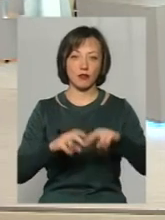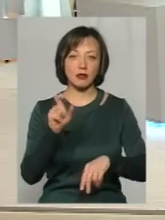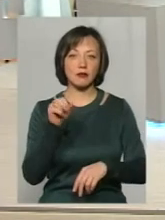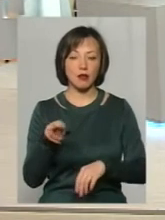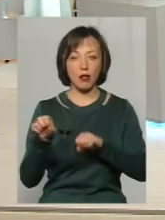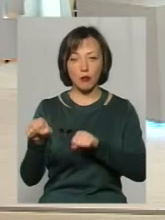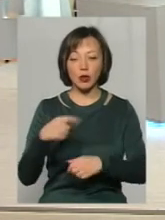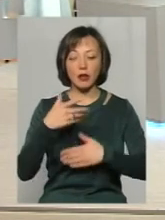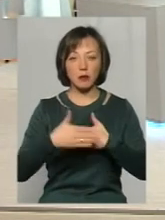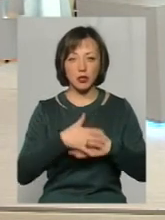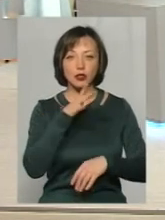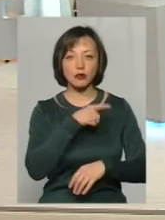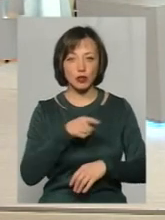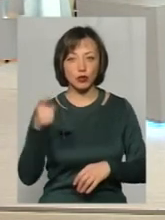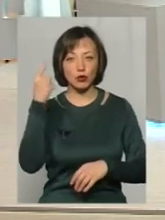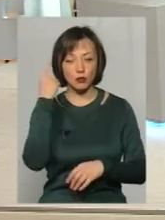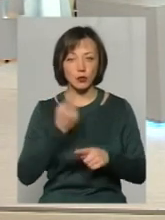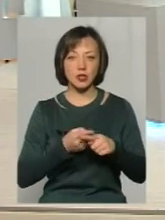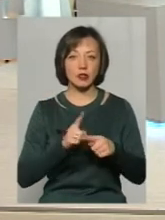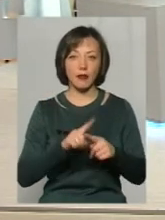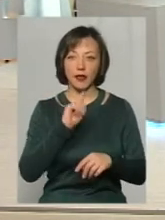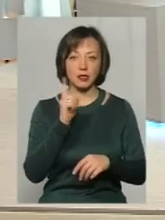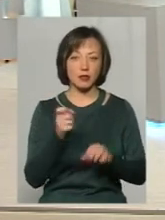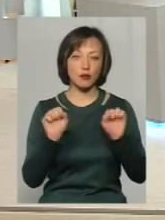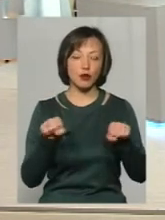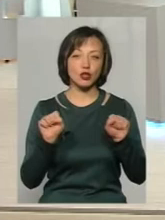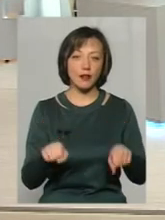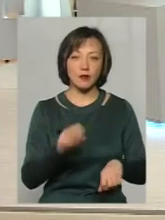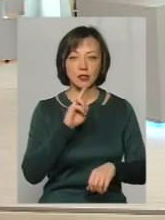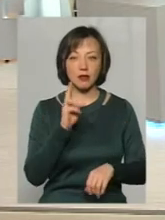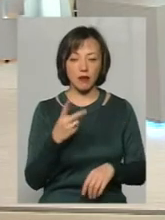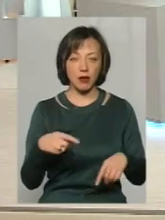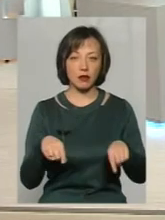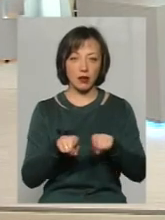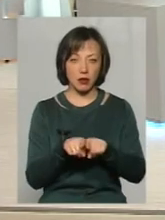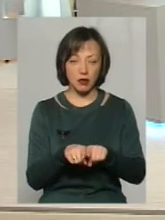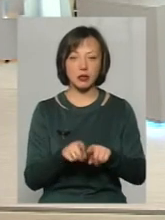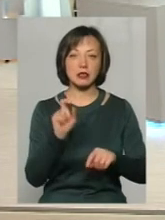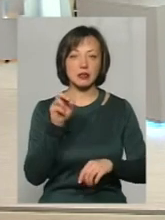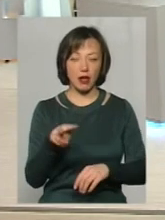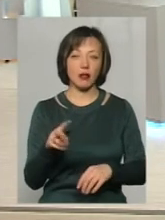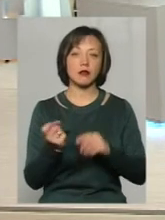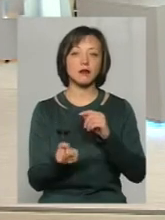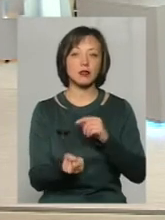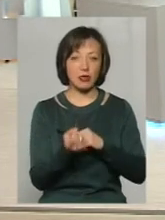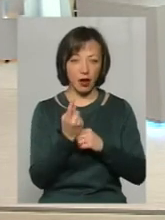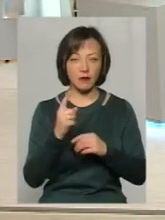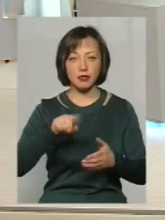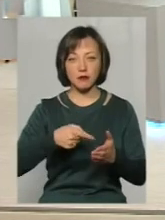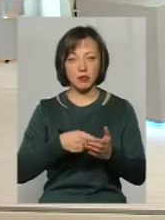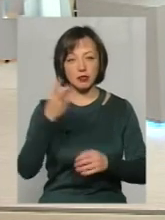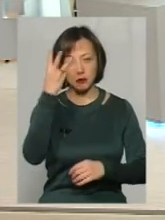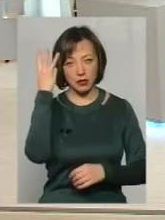найближчим часом, я думаю, це, скажімо, не за рік, може за два роки, все-таки такий зал буде існувати в місті Хмельницькому,